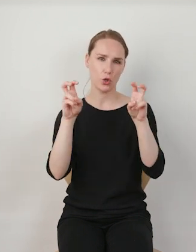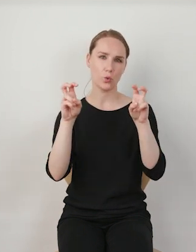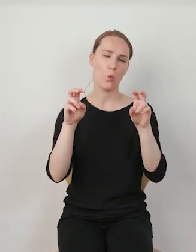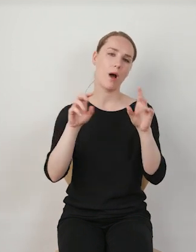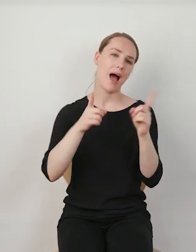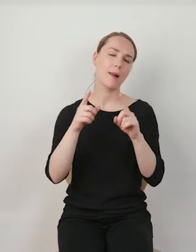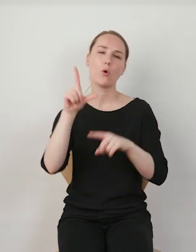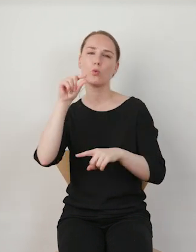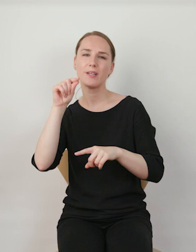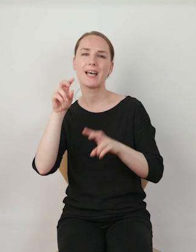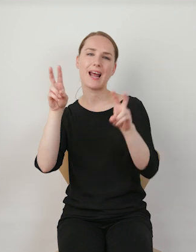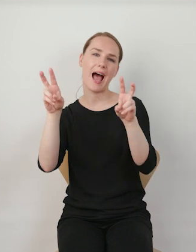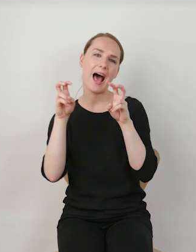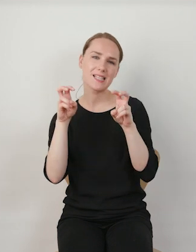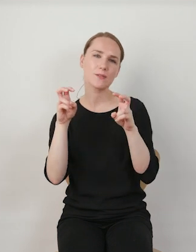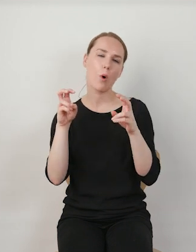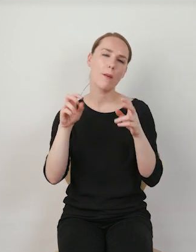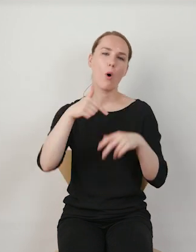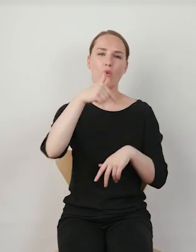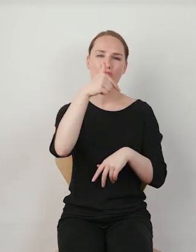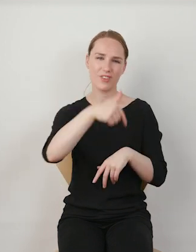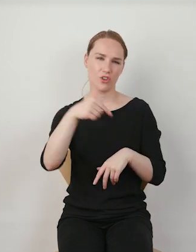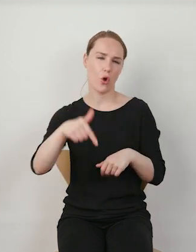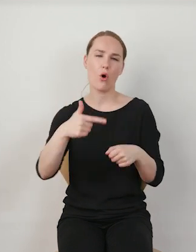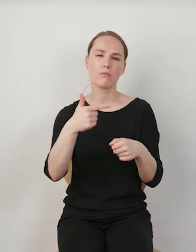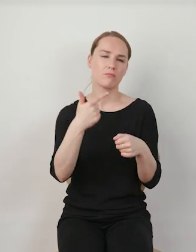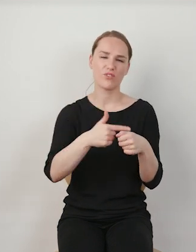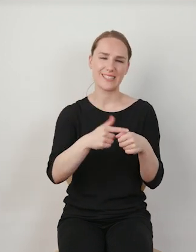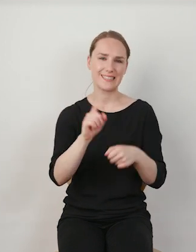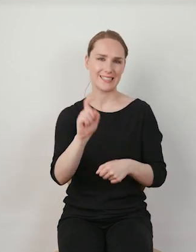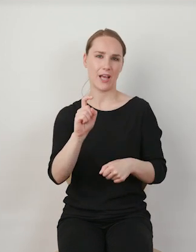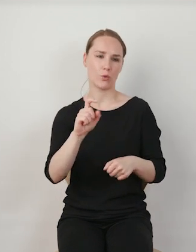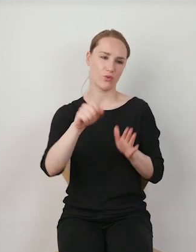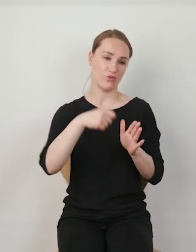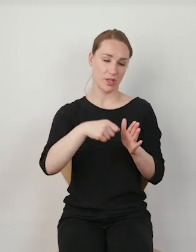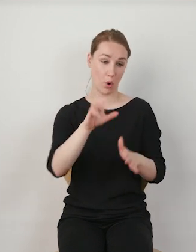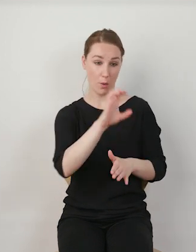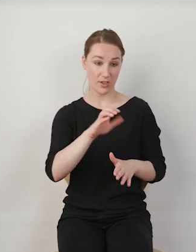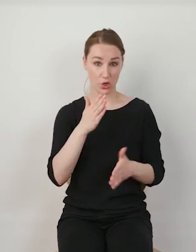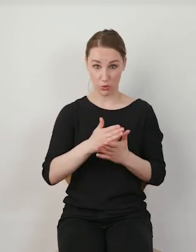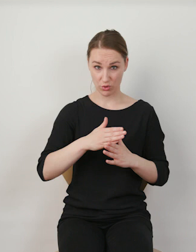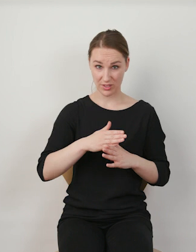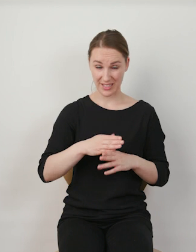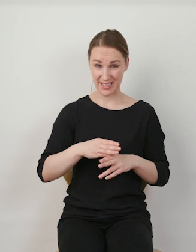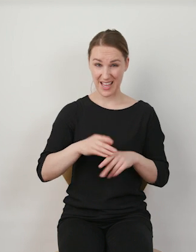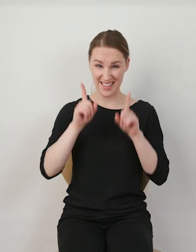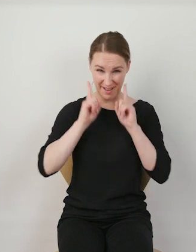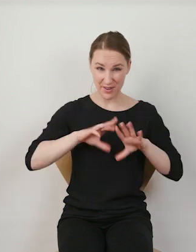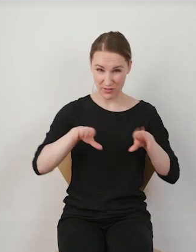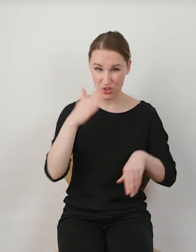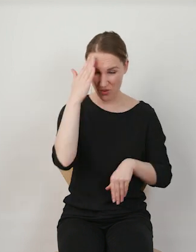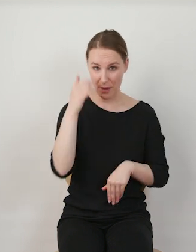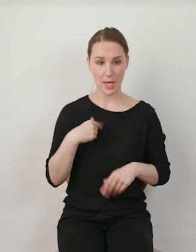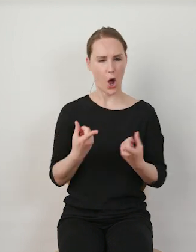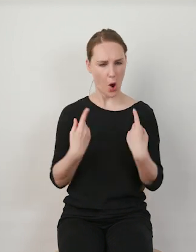jakieś hasło na Twitterze, jeżeli ja obejrzę 20-sekundowego TikToka, to czy ja będę dobrze poinformowaną obywatelką?